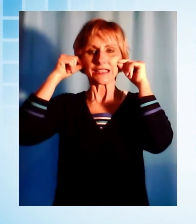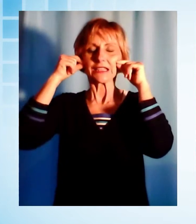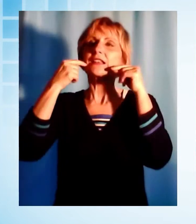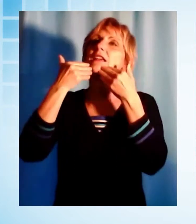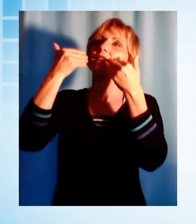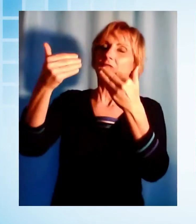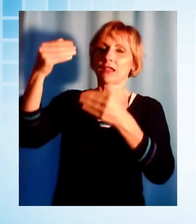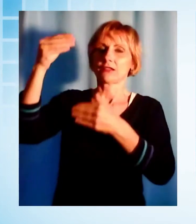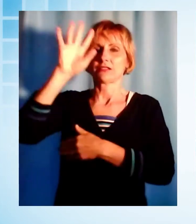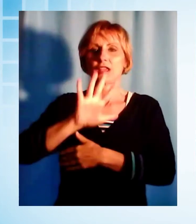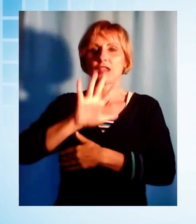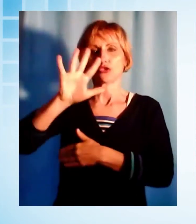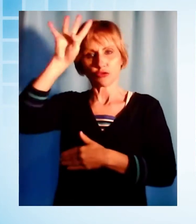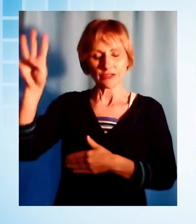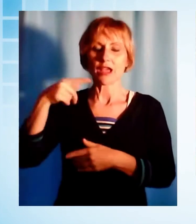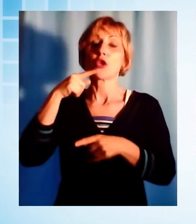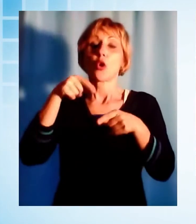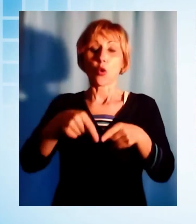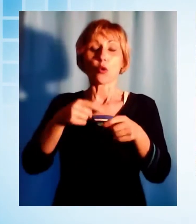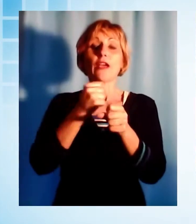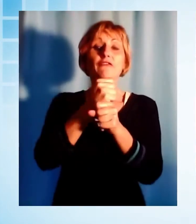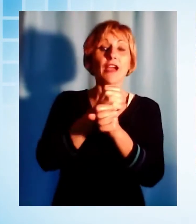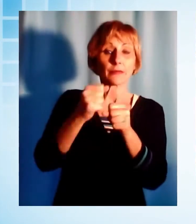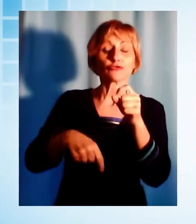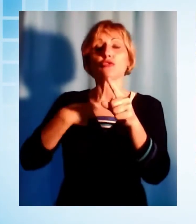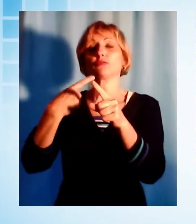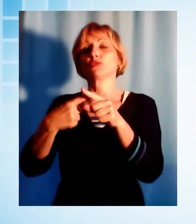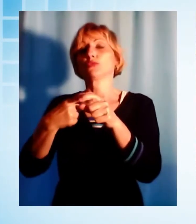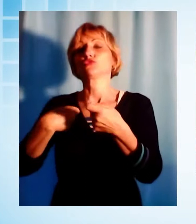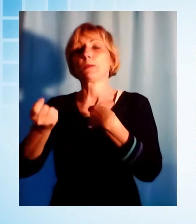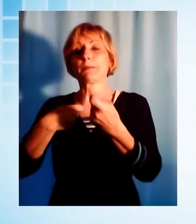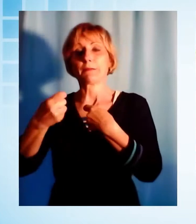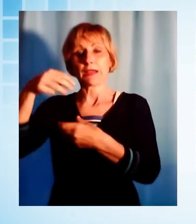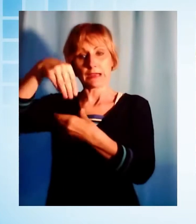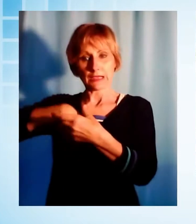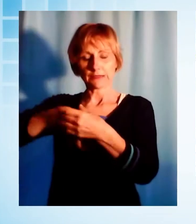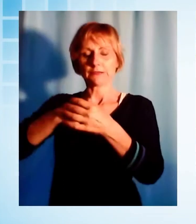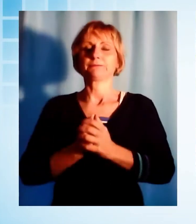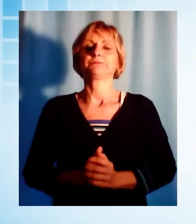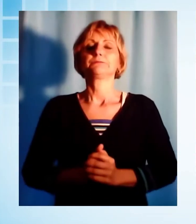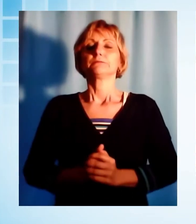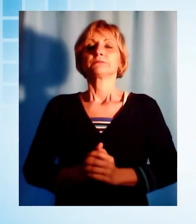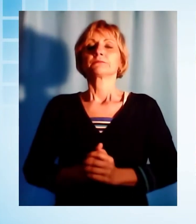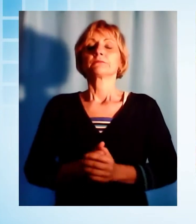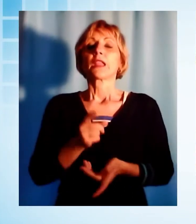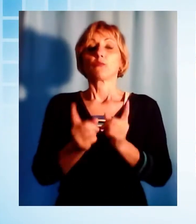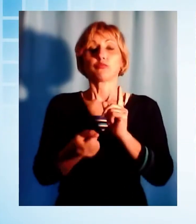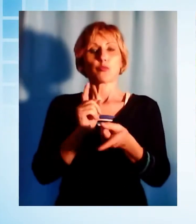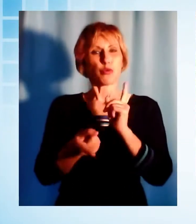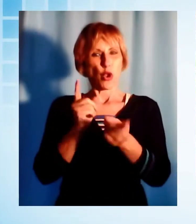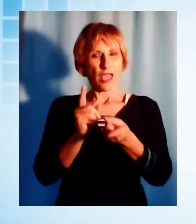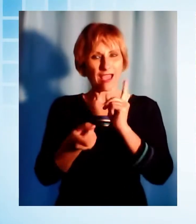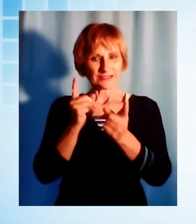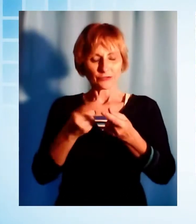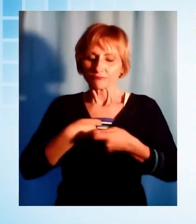supermercati e farmacie. È iniziata la consegna delle mascherine alla popolazione attraverso le farmacie e i